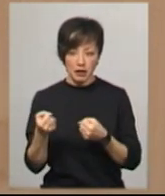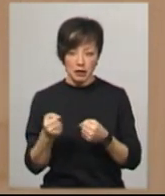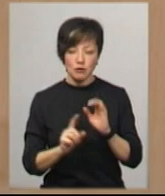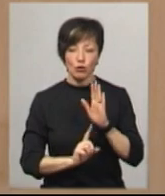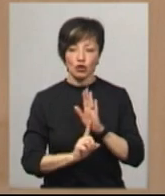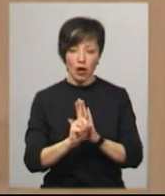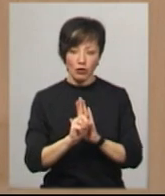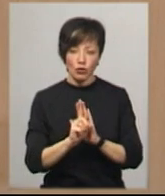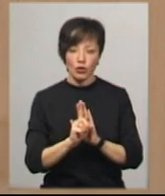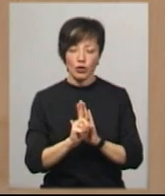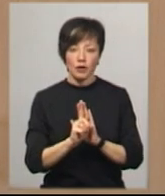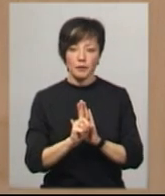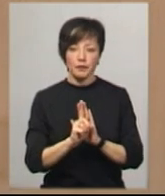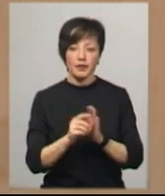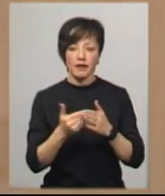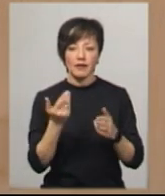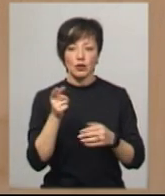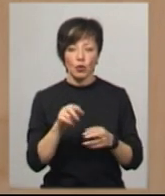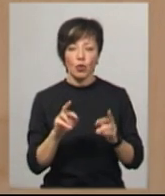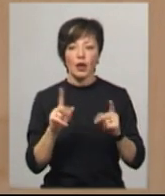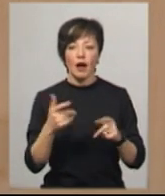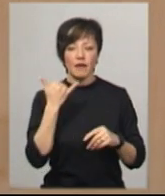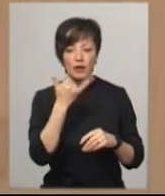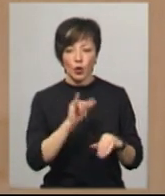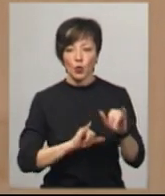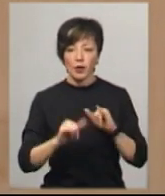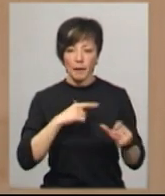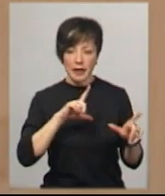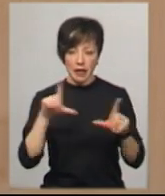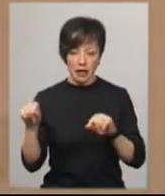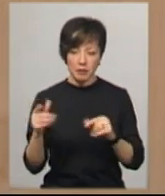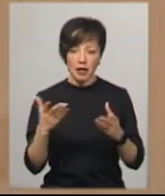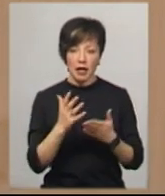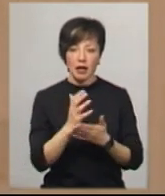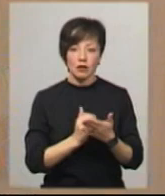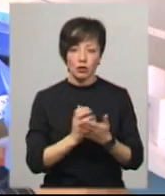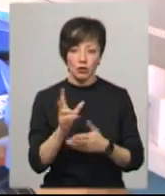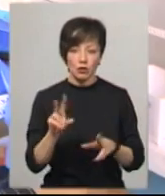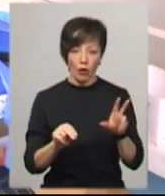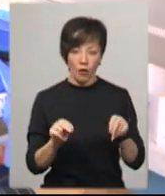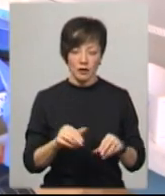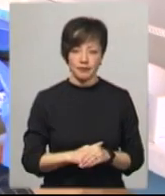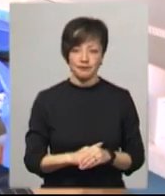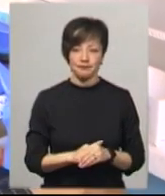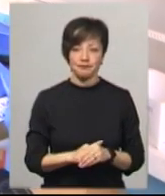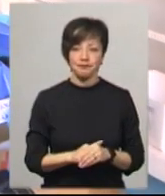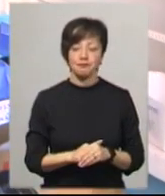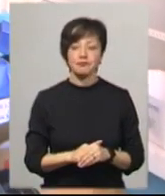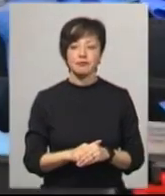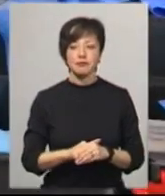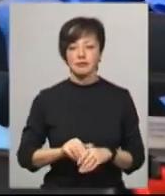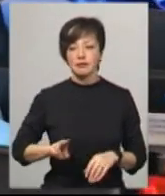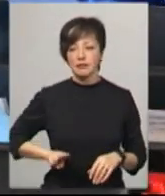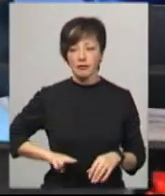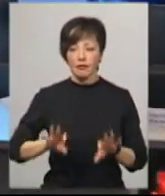самого початку від того, як поступав виклик і куди ми їдемо, і які ресурси розраховувати. За словами Лариси Чубенко, кожна